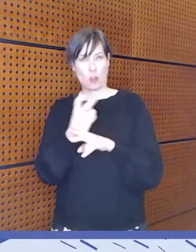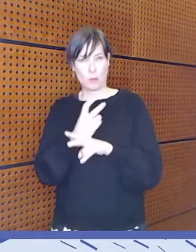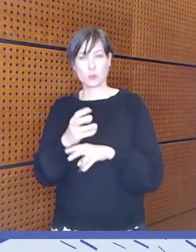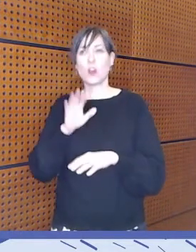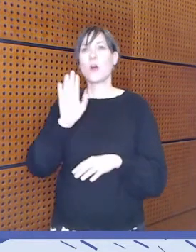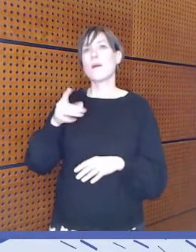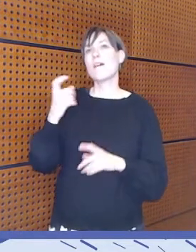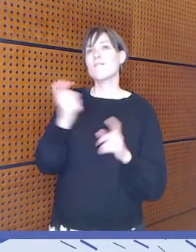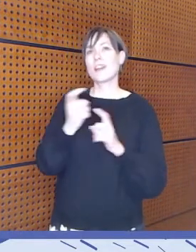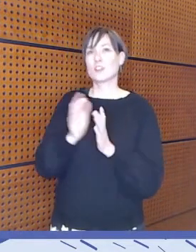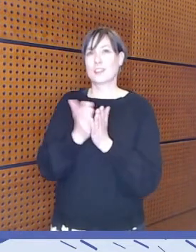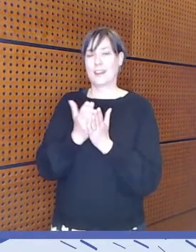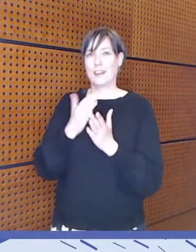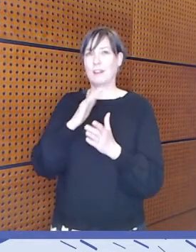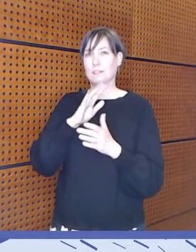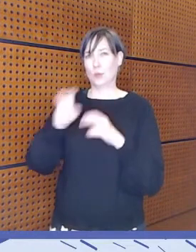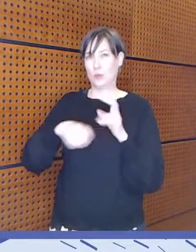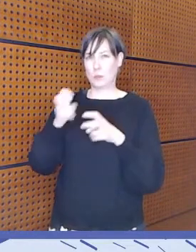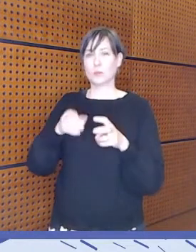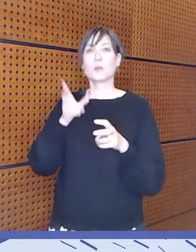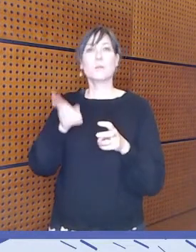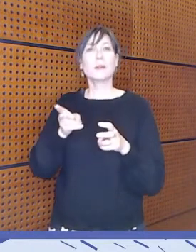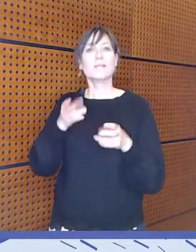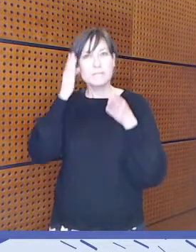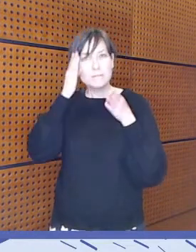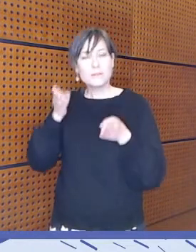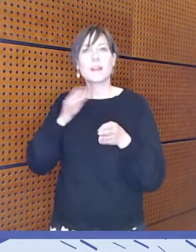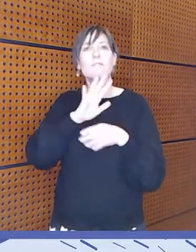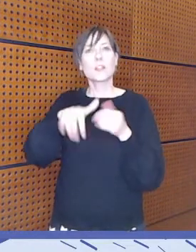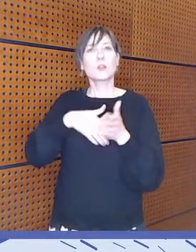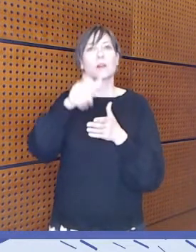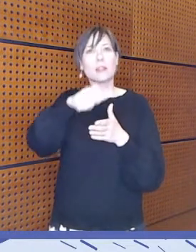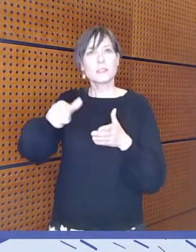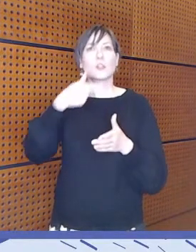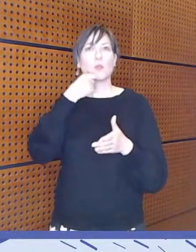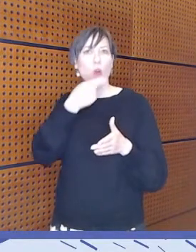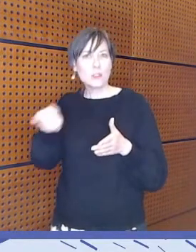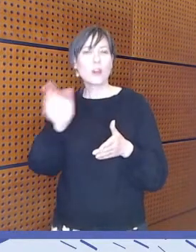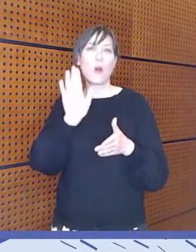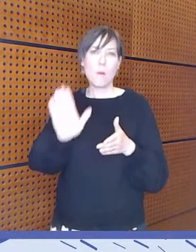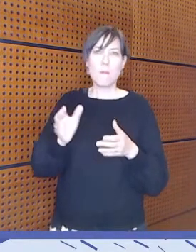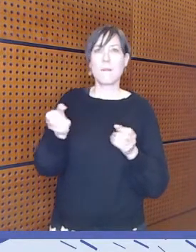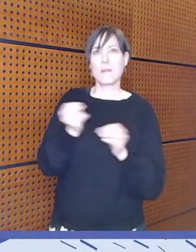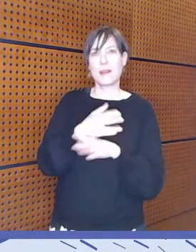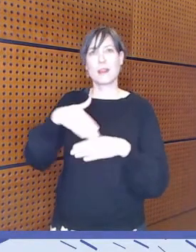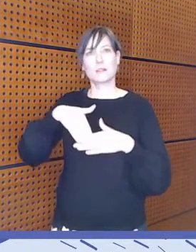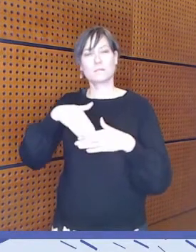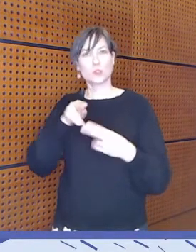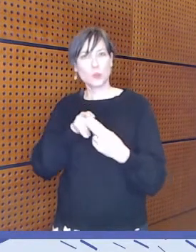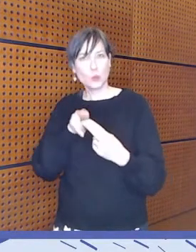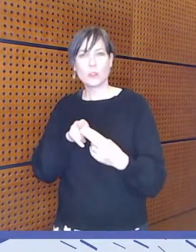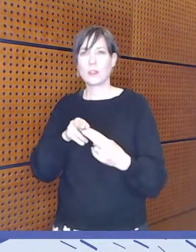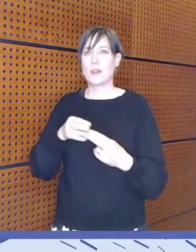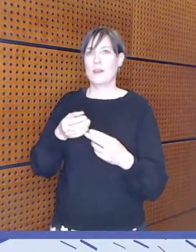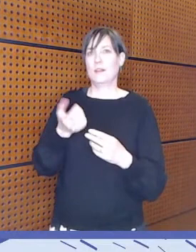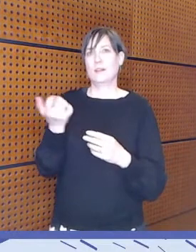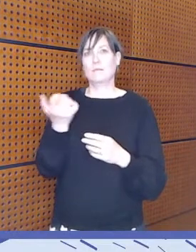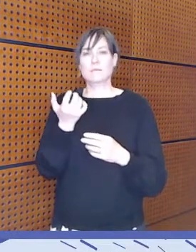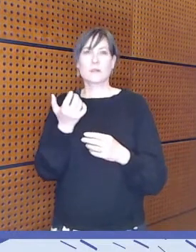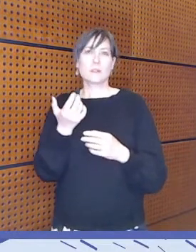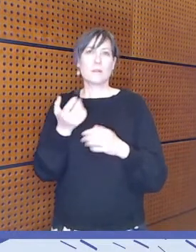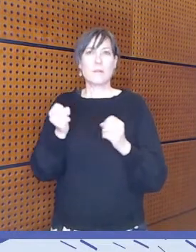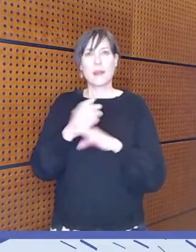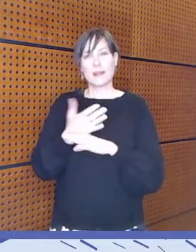keskittyy viittomakielisten nuorten mediasuhteisiin ja medialukutaitoon. Mitä inklusiivisuus